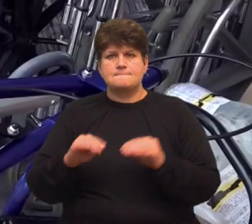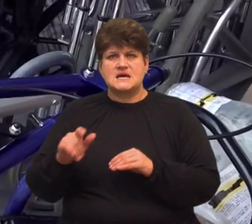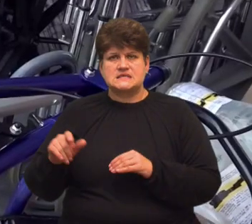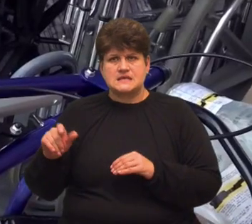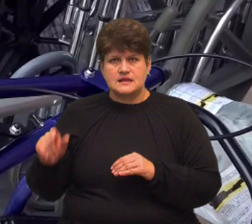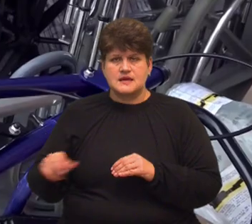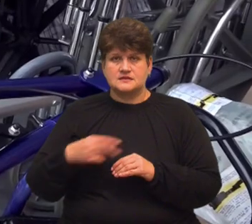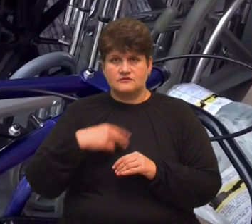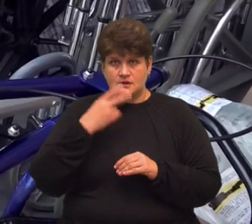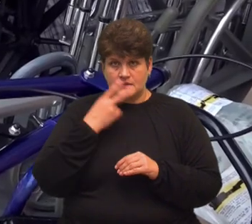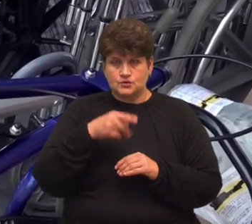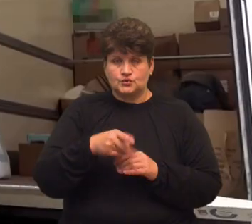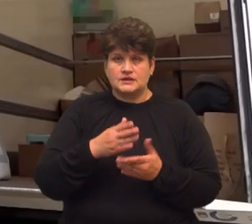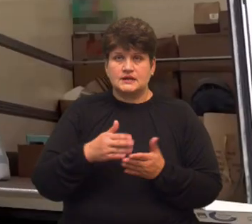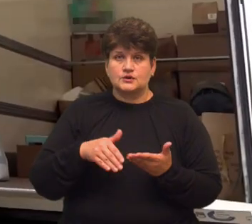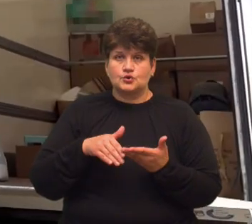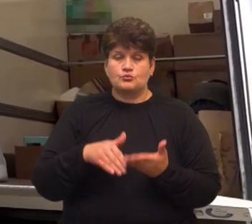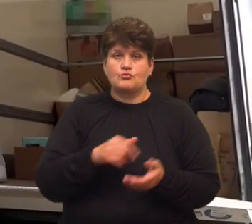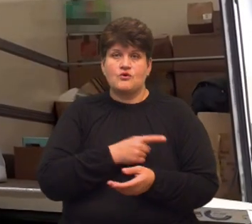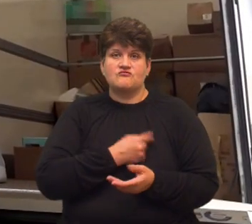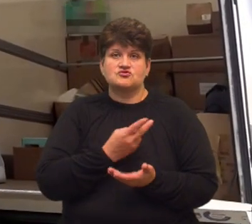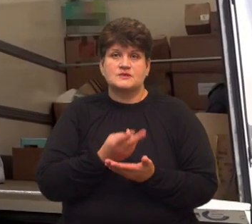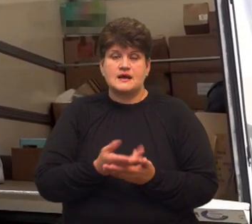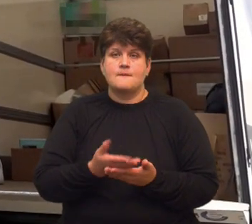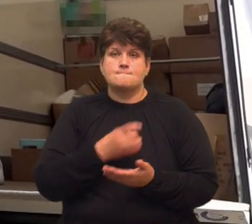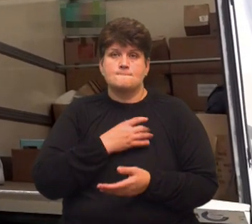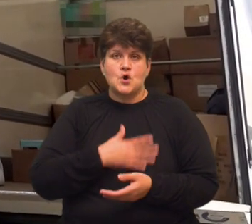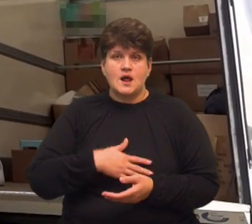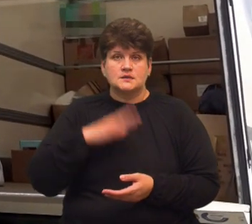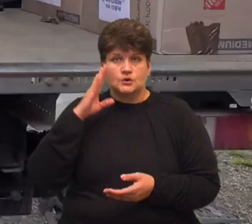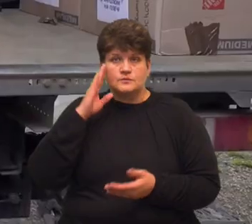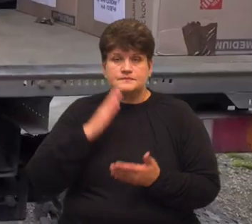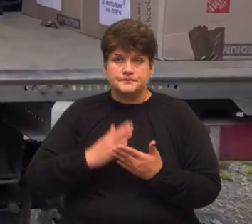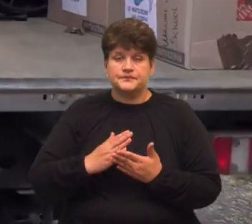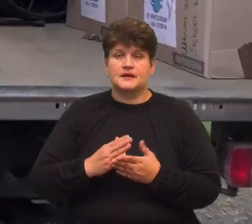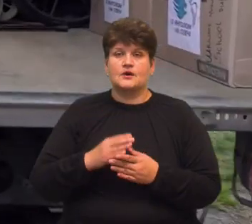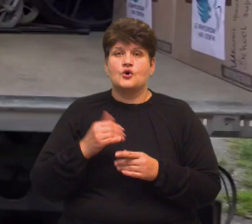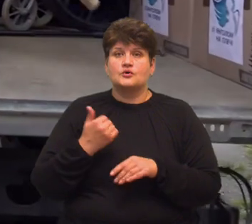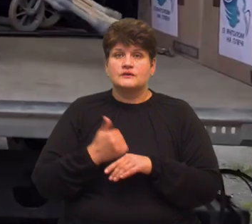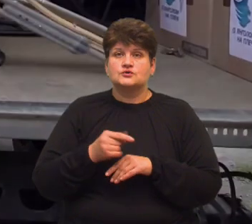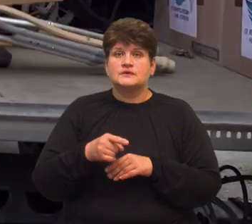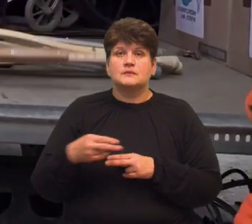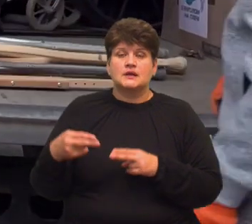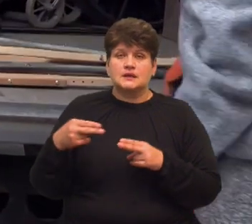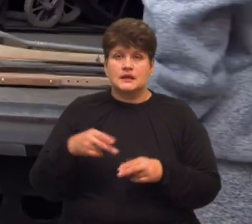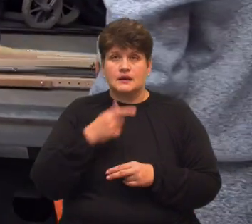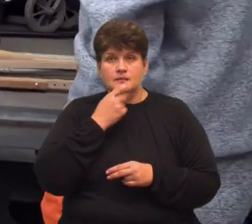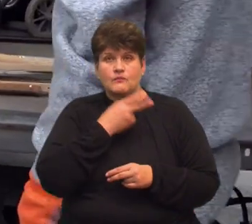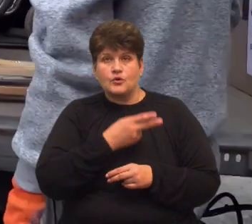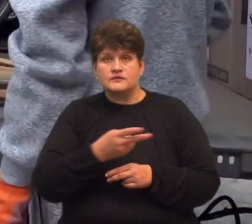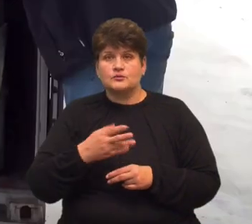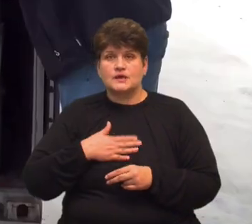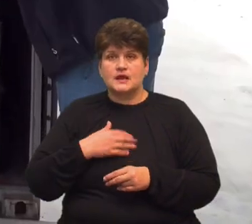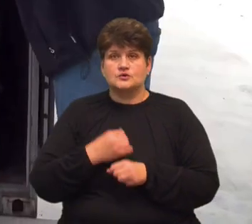Ви бачите, тут є допомога в шпиталі, для поранених хлопців. Основне, що вони приїхали, подивилися про нашу роботу,